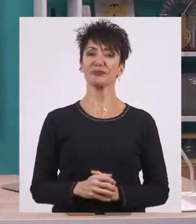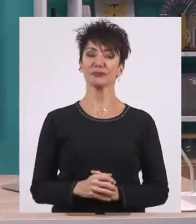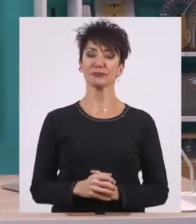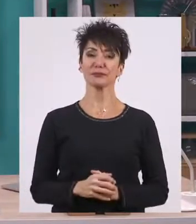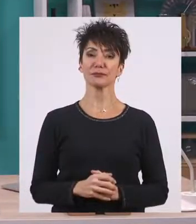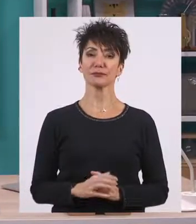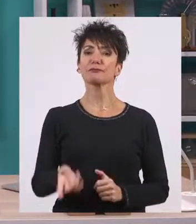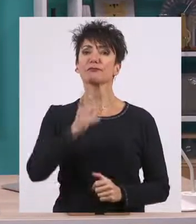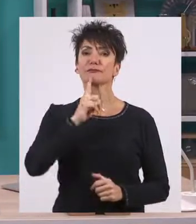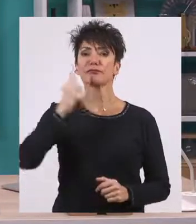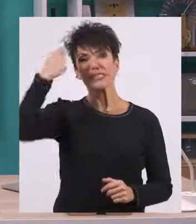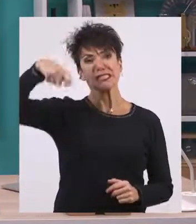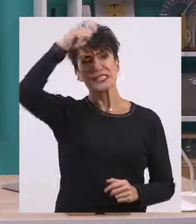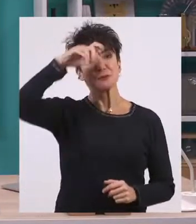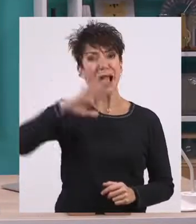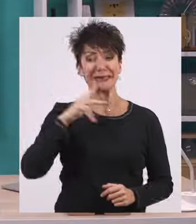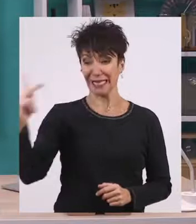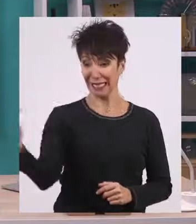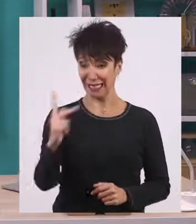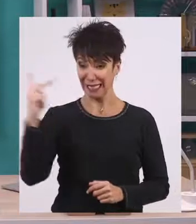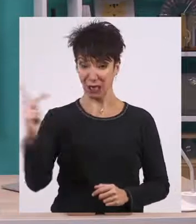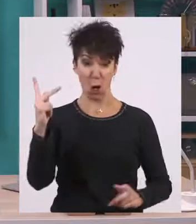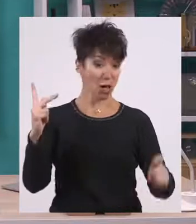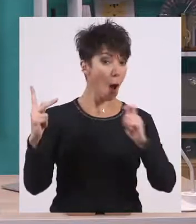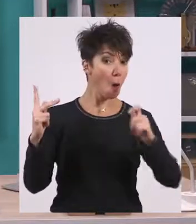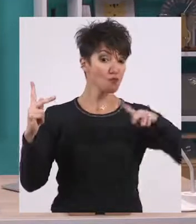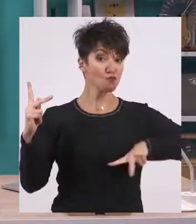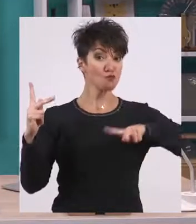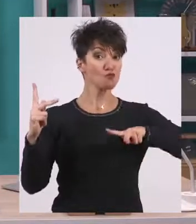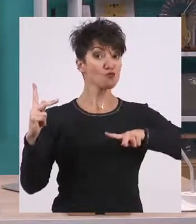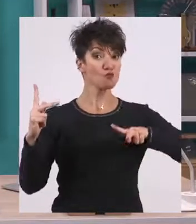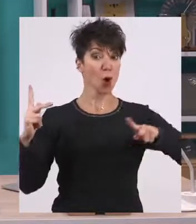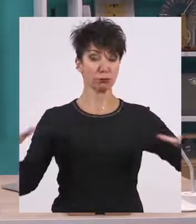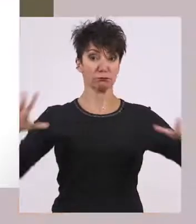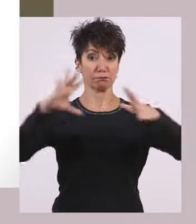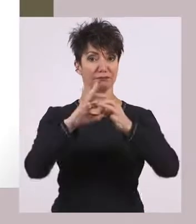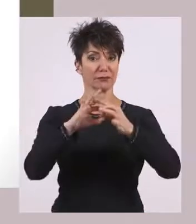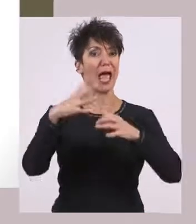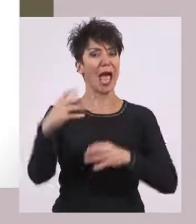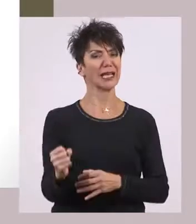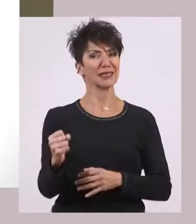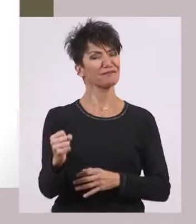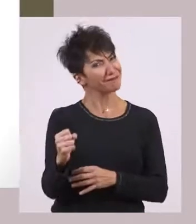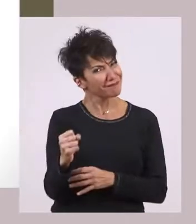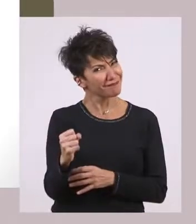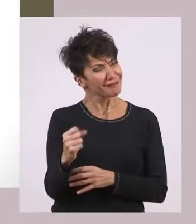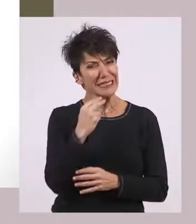Στη Σπάρτη, κοινωνία και πολίτευμα είναι άμεσα συνδεδεμένα. Τι είναι όμως η κοινωνία? Είναι το